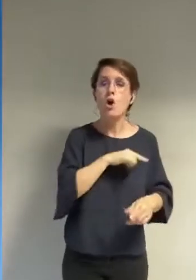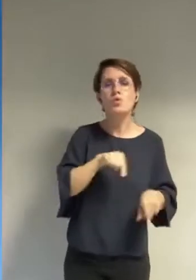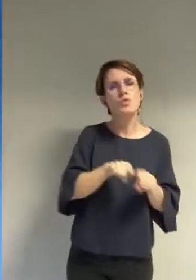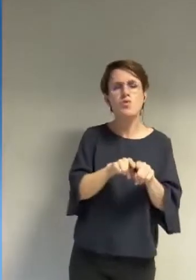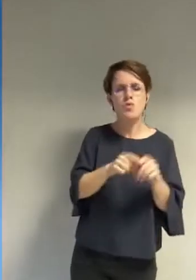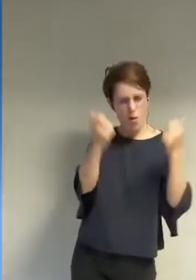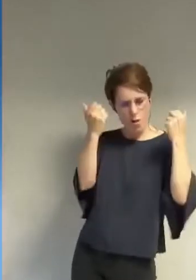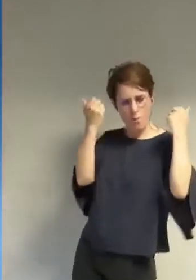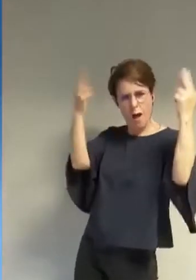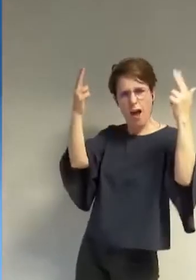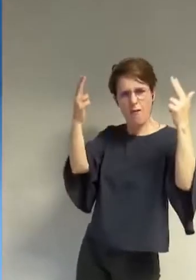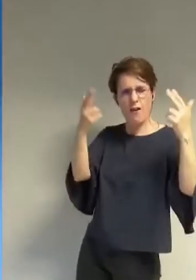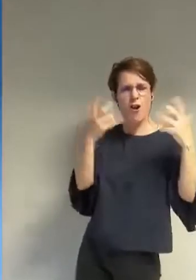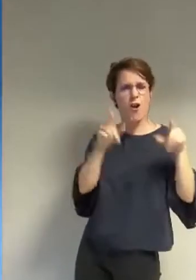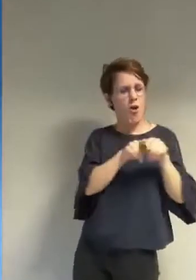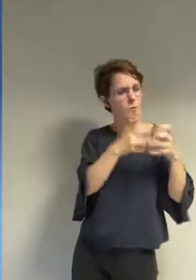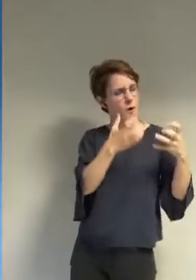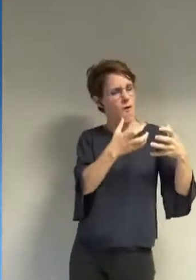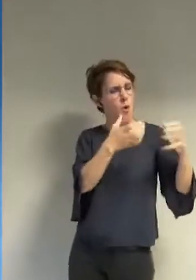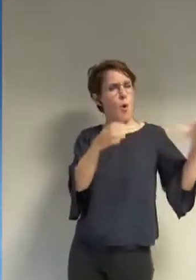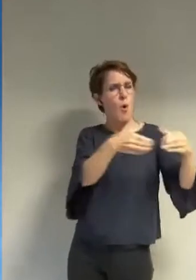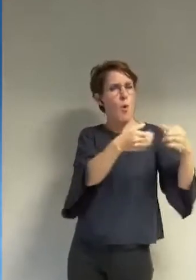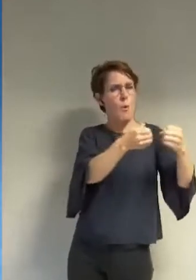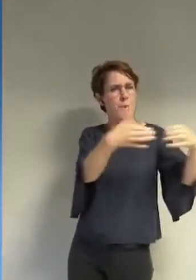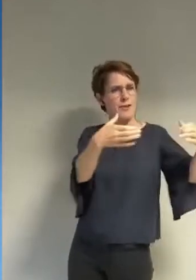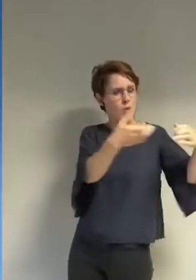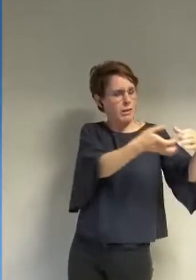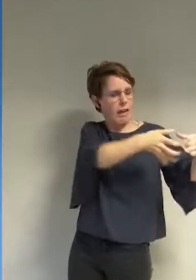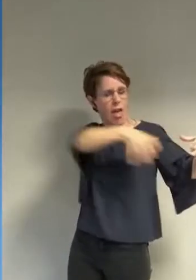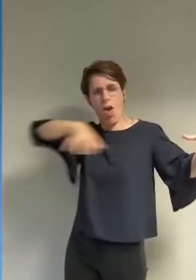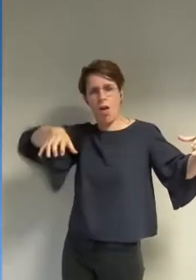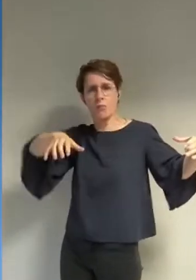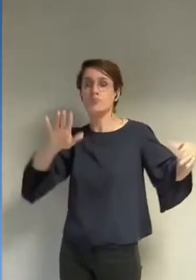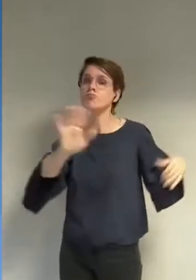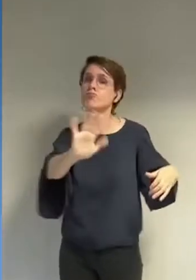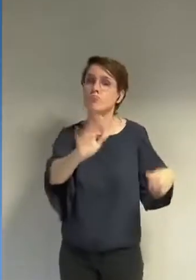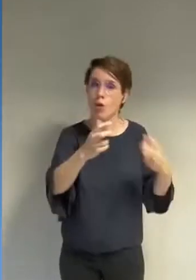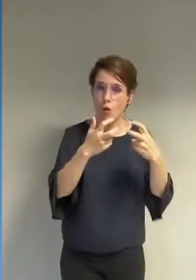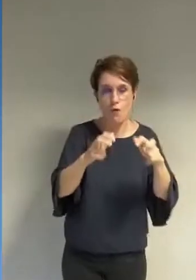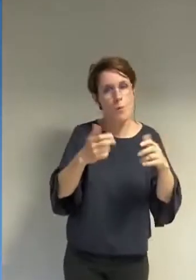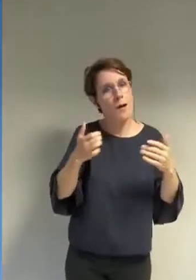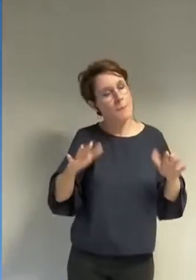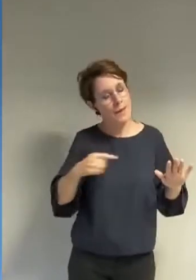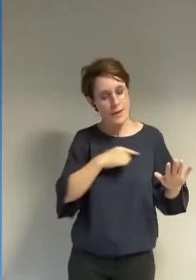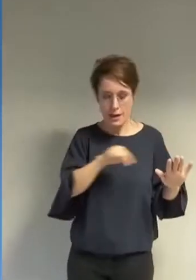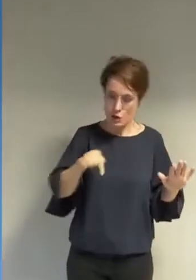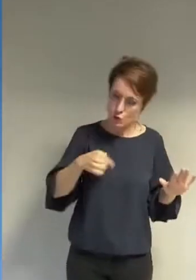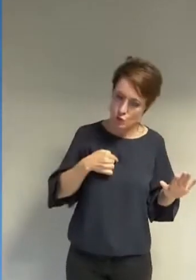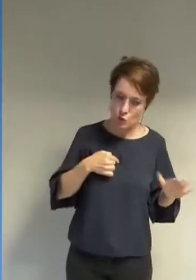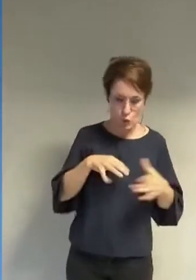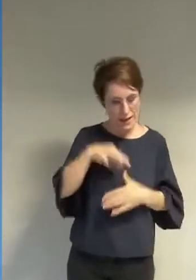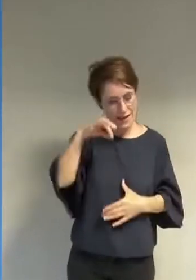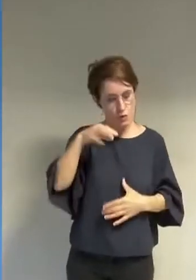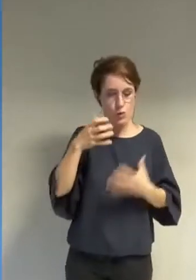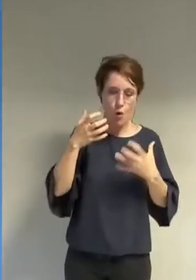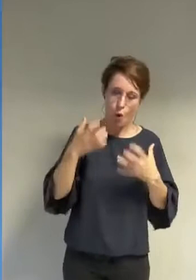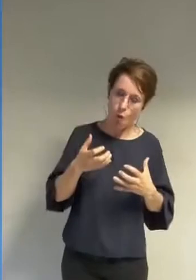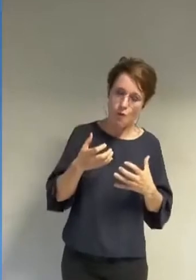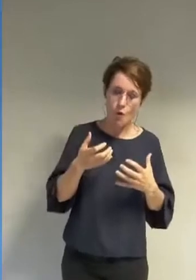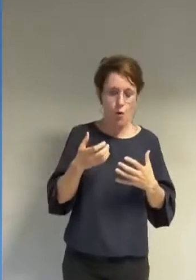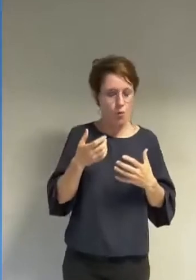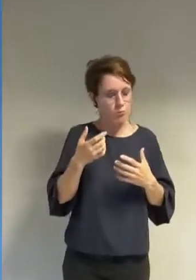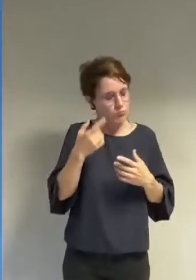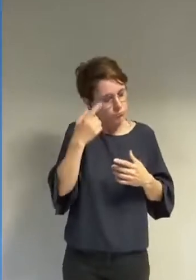ni dissidents mais des élus locaux dans une majorité soucieuse de garantir les intérêts moraux de leur